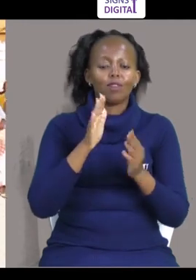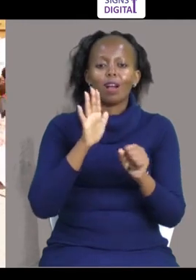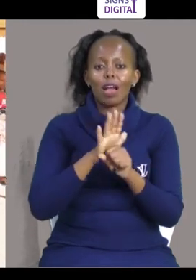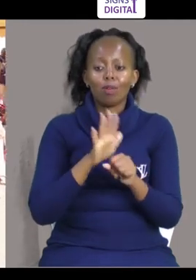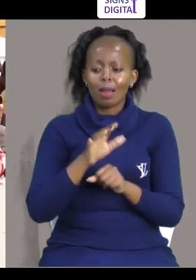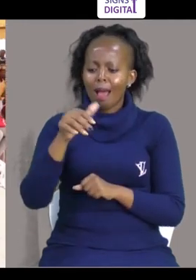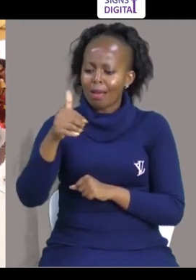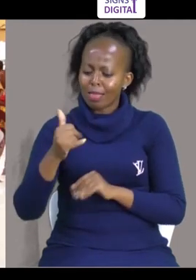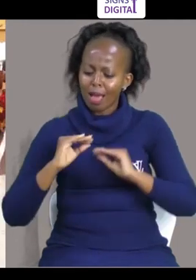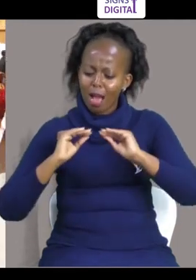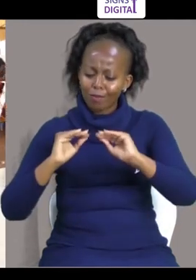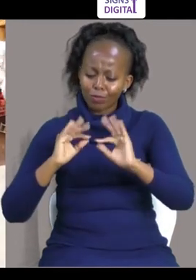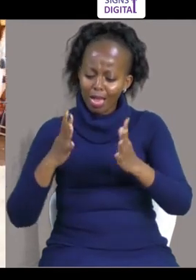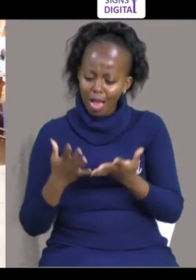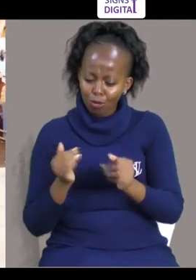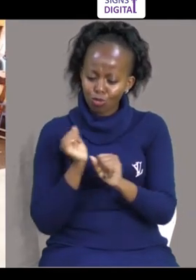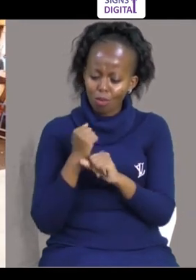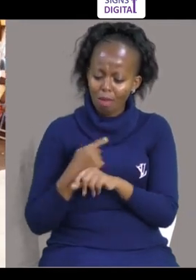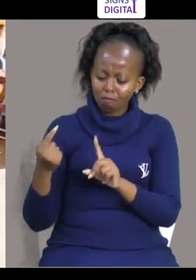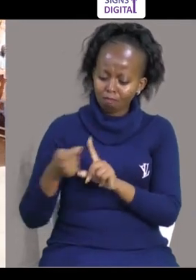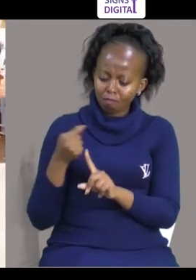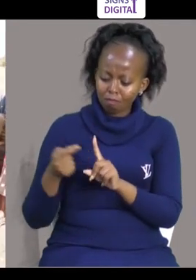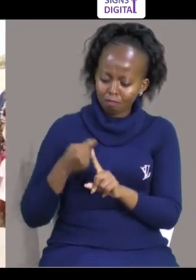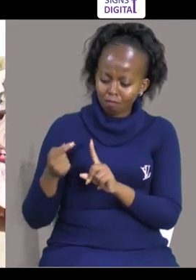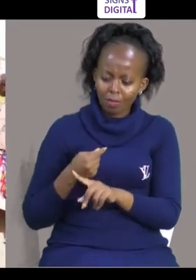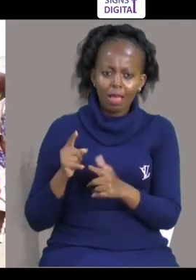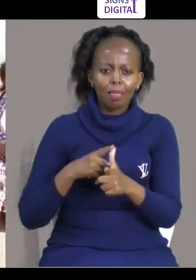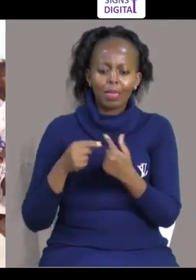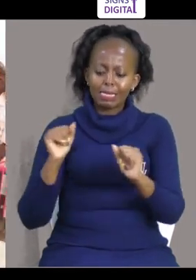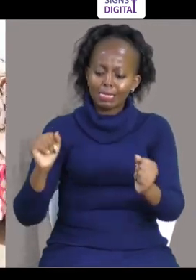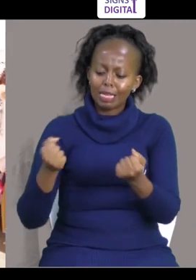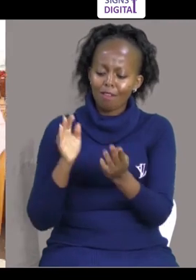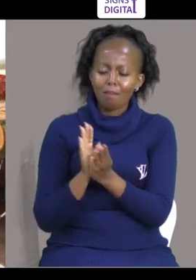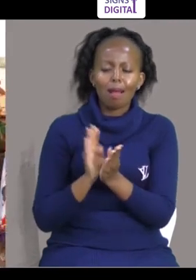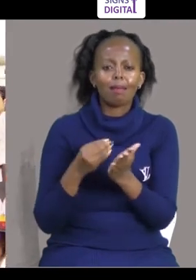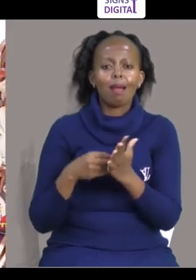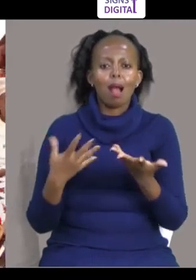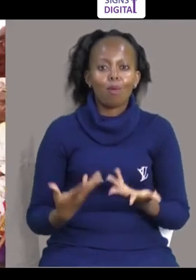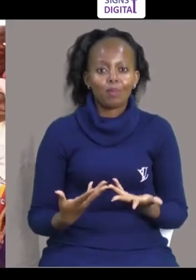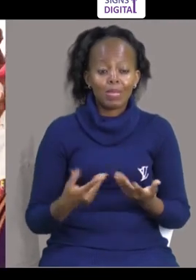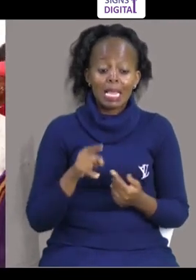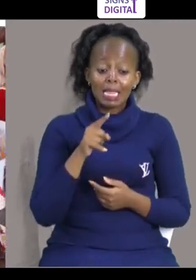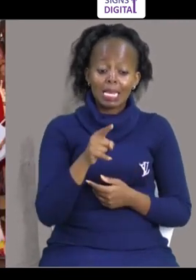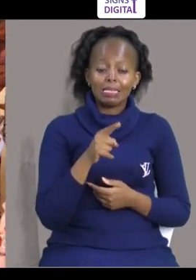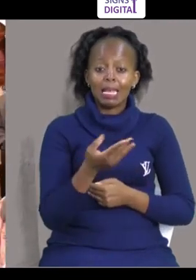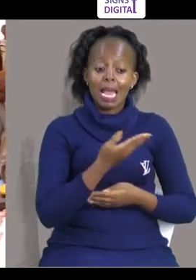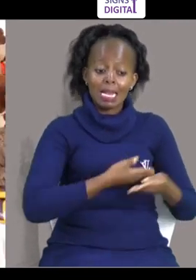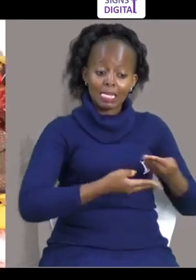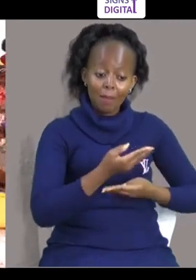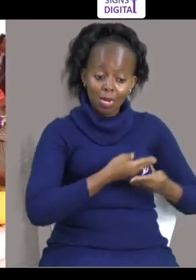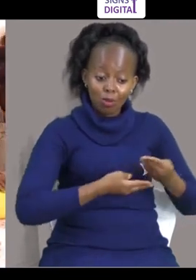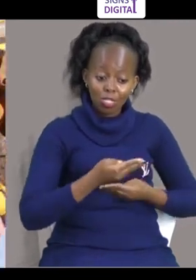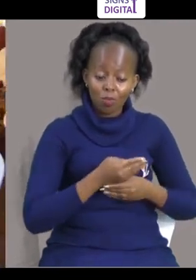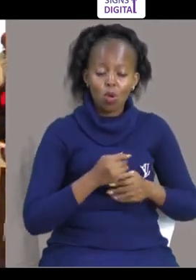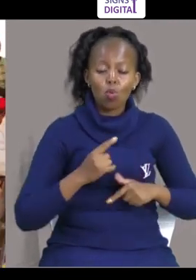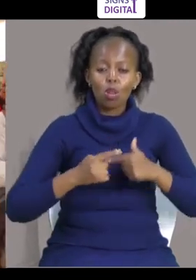very far Mwigine aoneshoi akiuza kitu yake Ataweka aje hiyo pesa Hiyo entrepreneurship